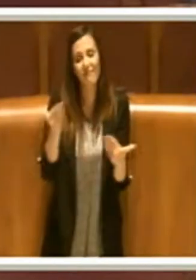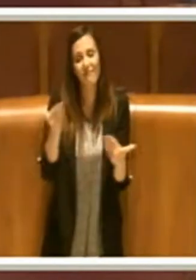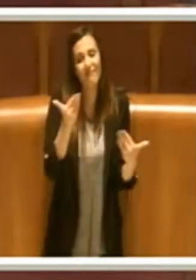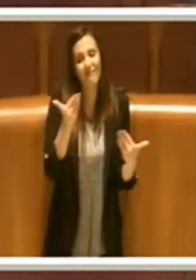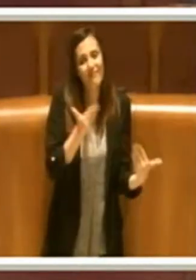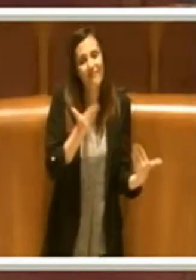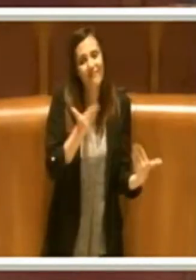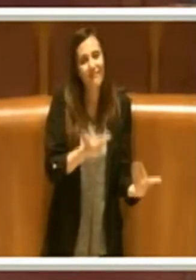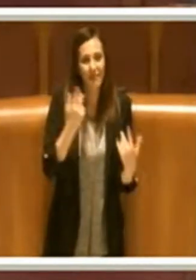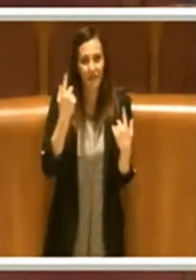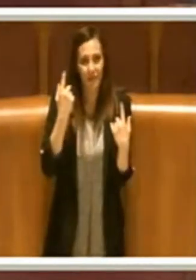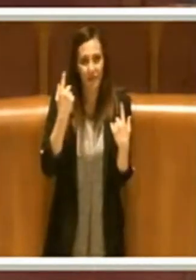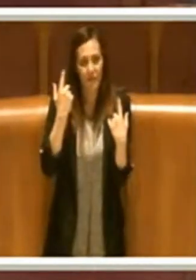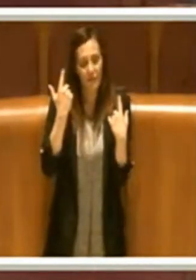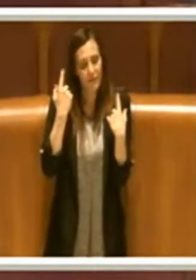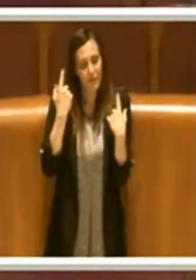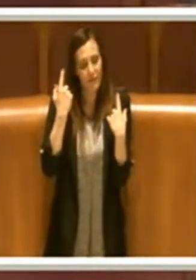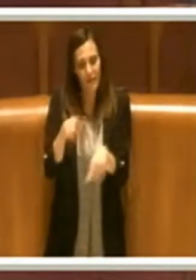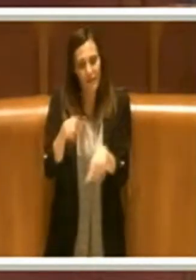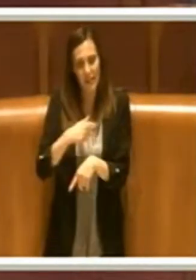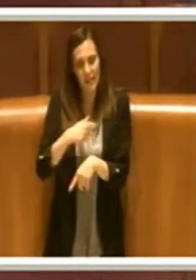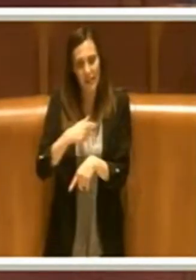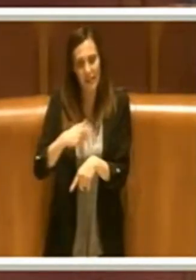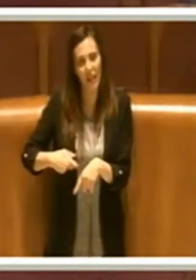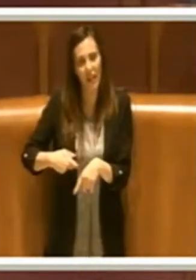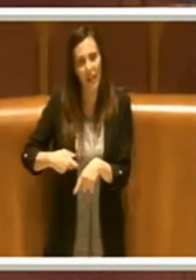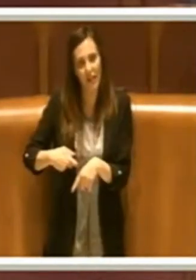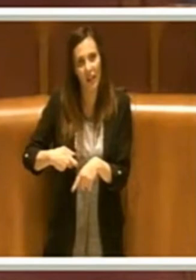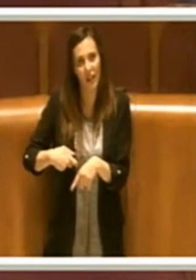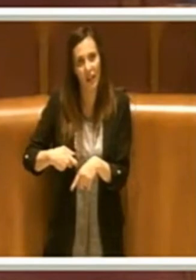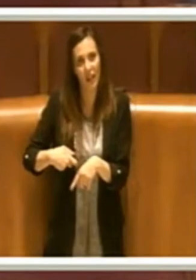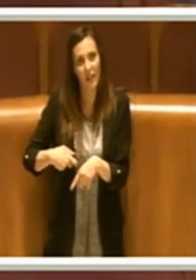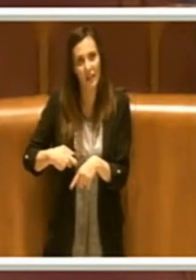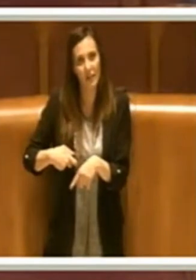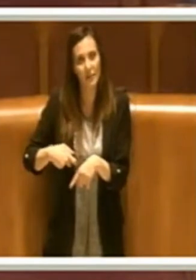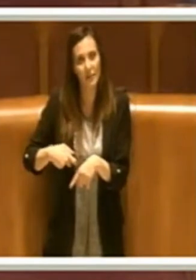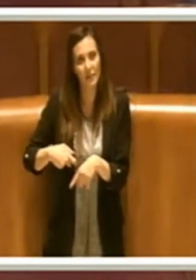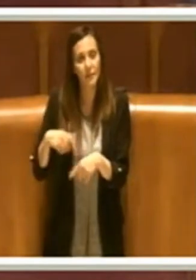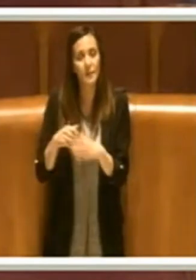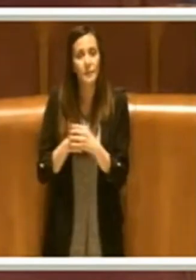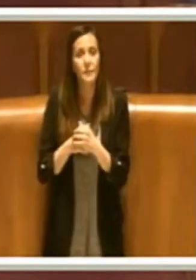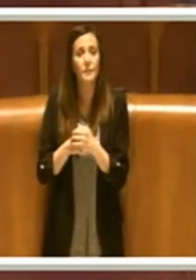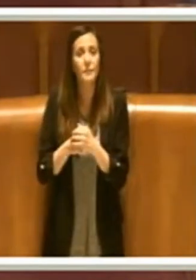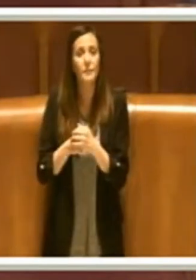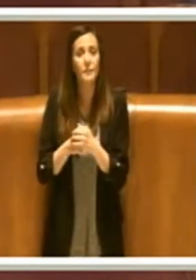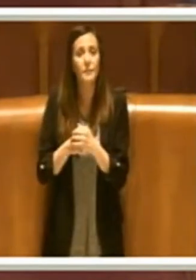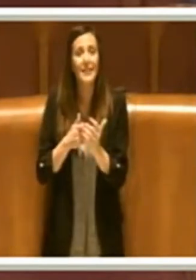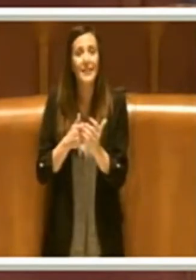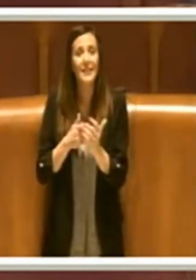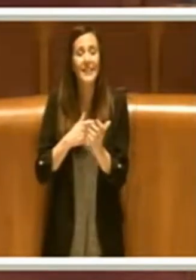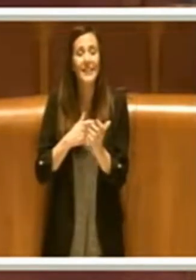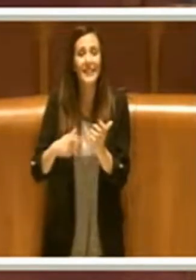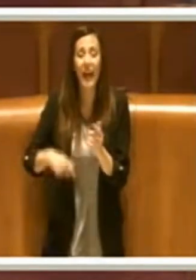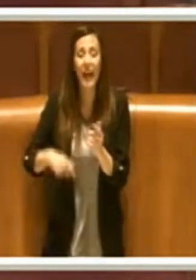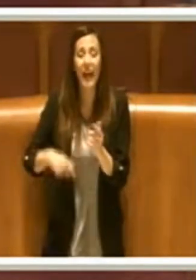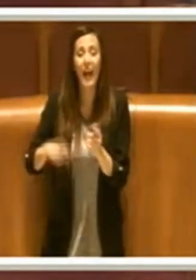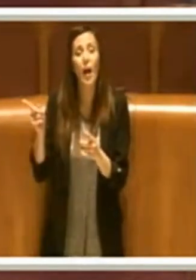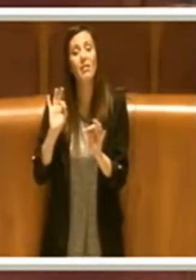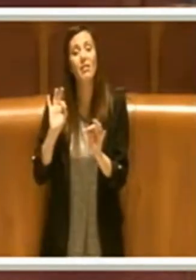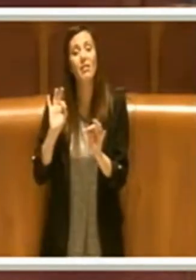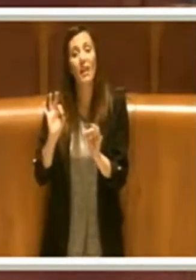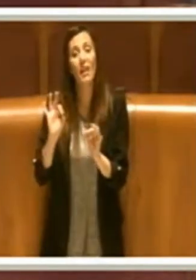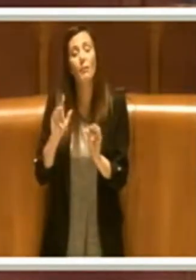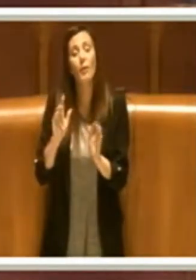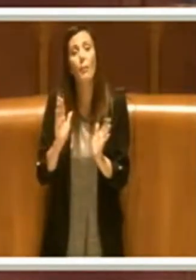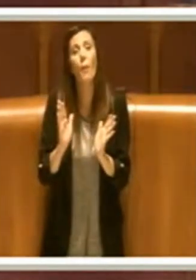perentorio alla sindaca di Roma, quello di essere parte attiva